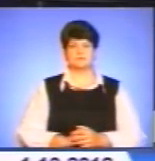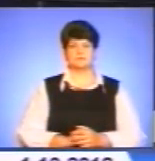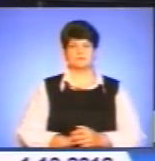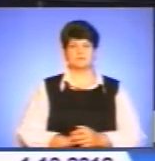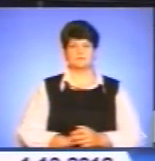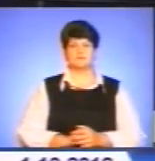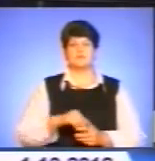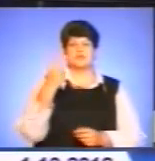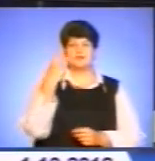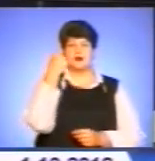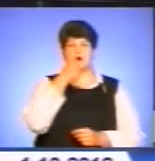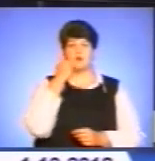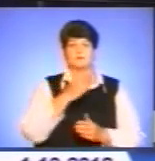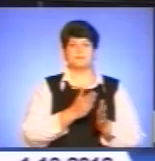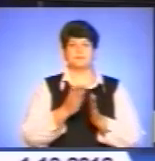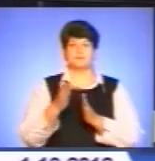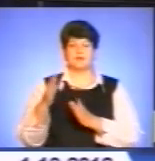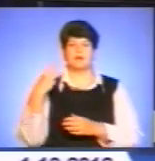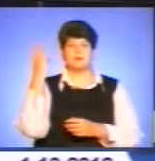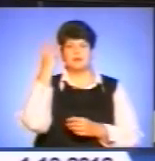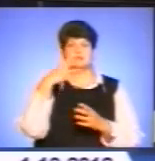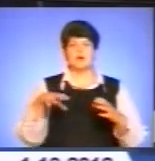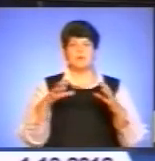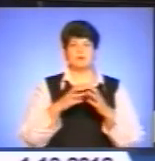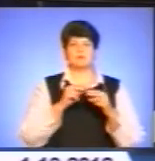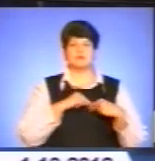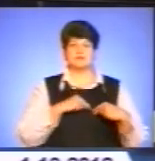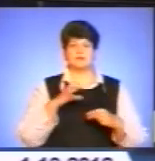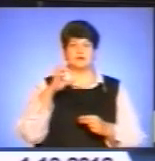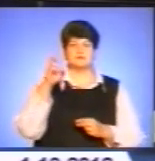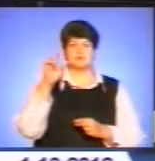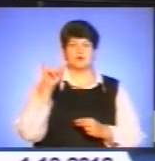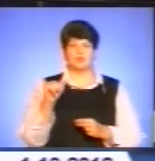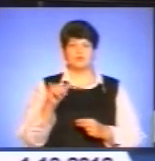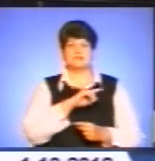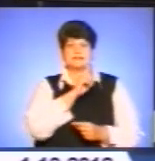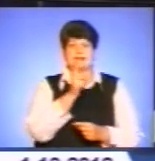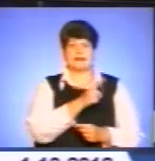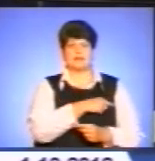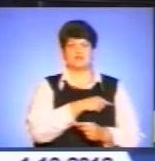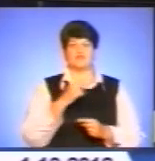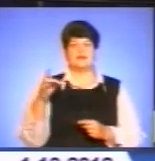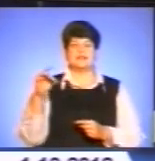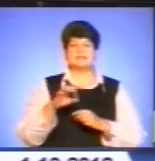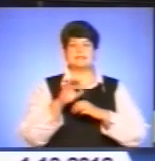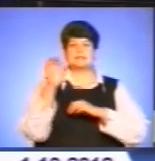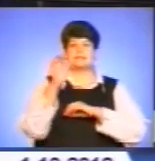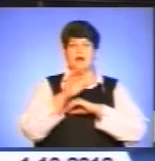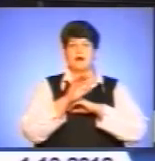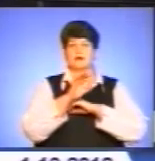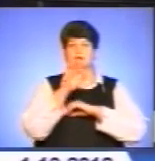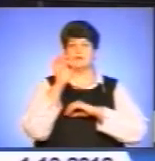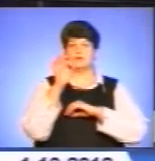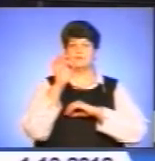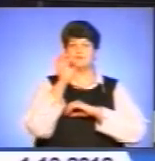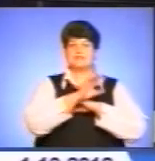Два роки поспіль хмельницька команда працівників Служби безпеки України сильніші у Західному регіоні. На 25